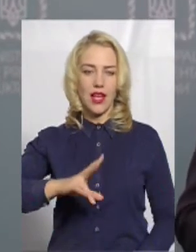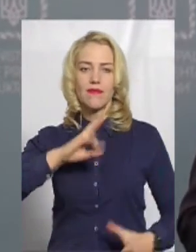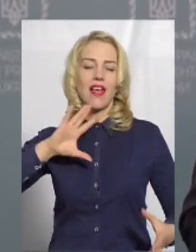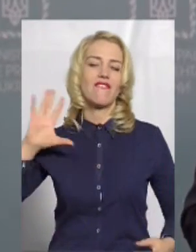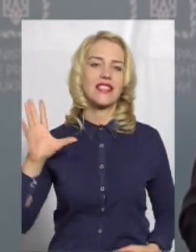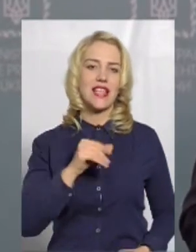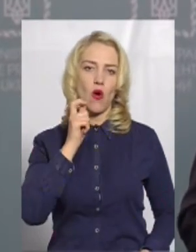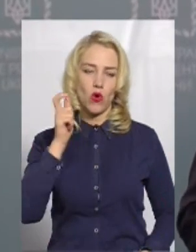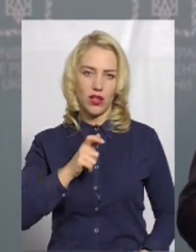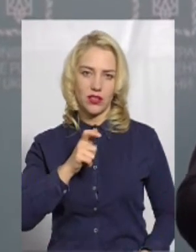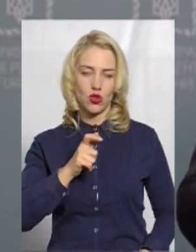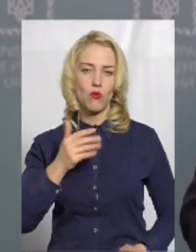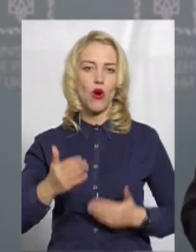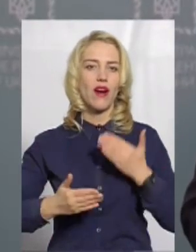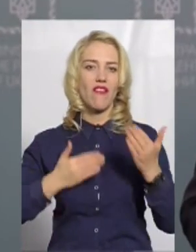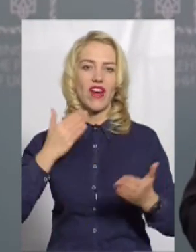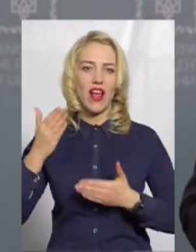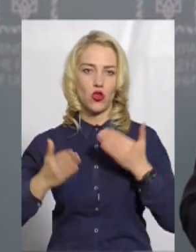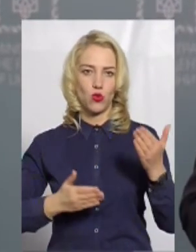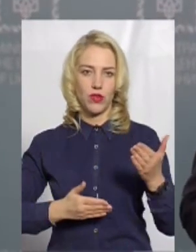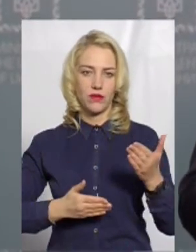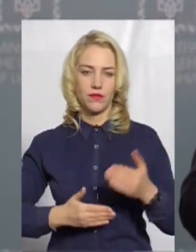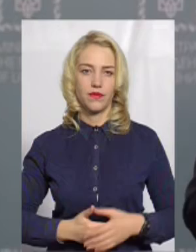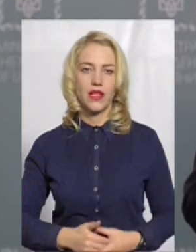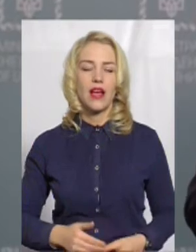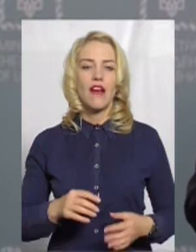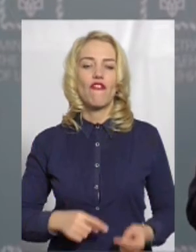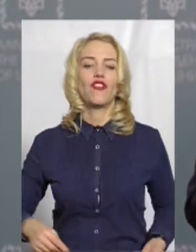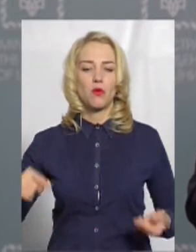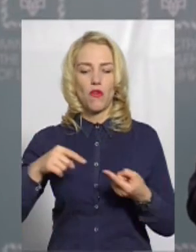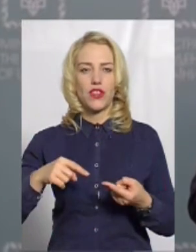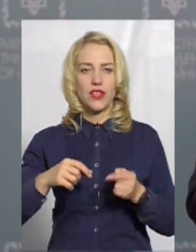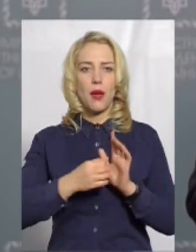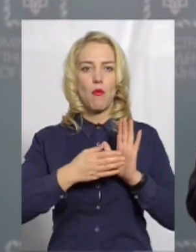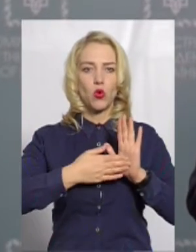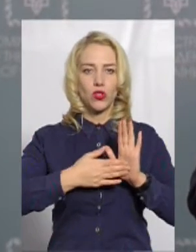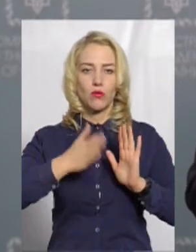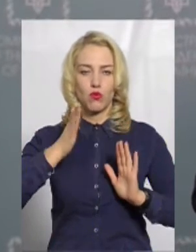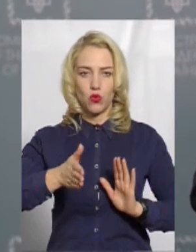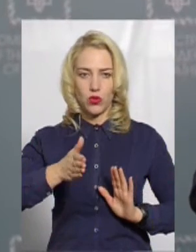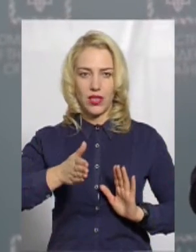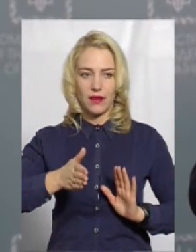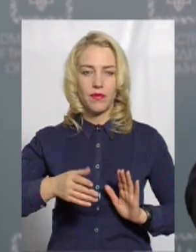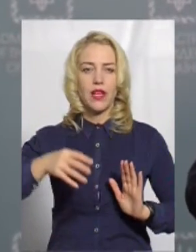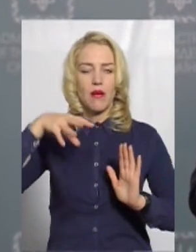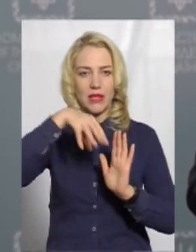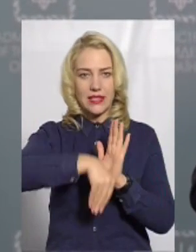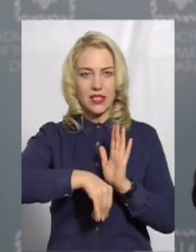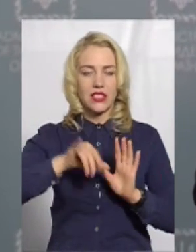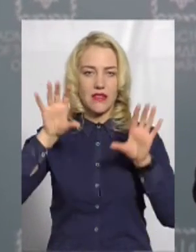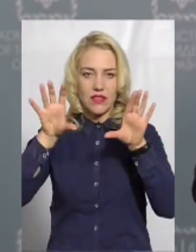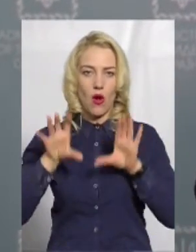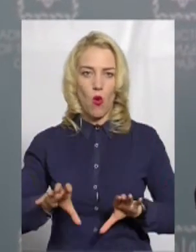всеукраїнському референдумі відповідний пункт буде міститись у законі.